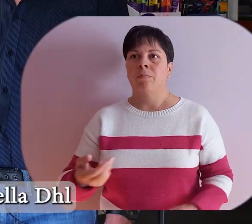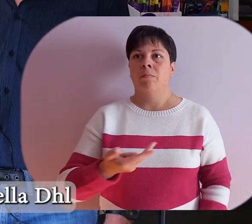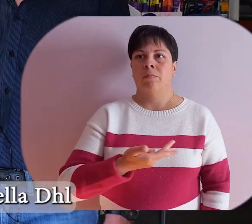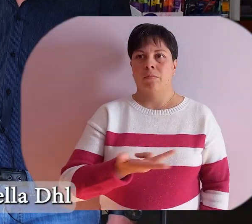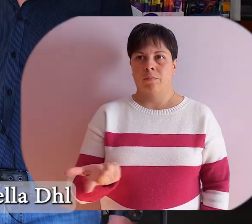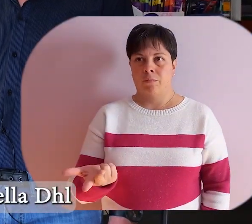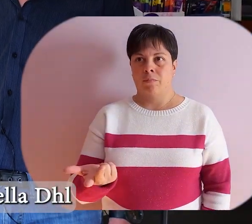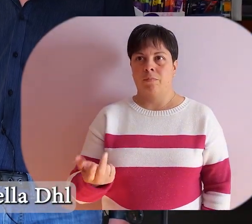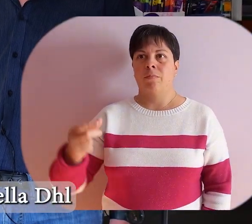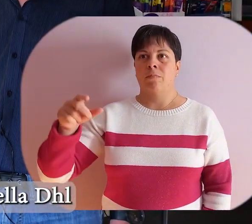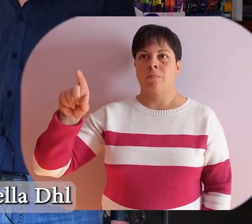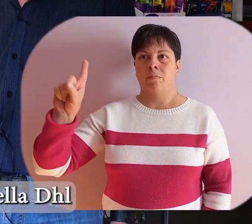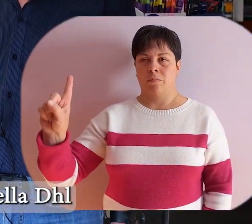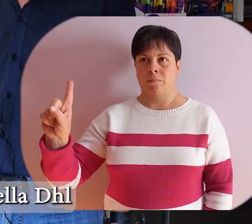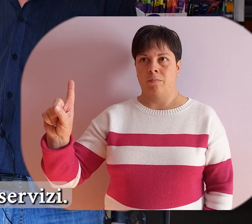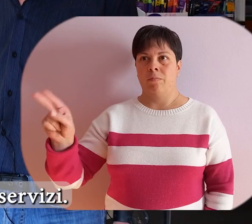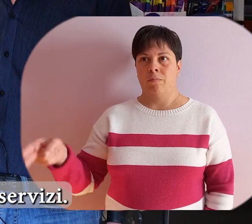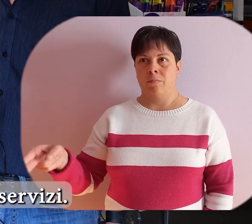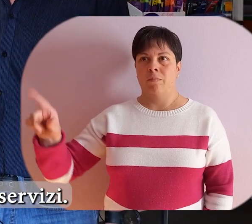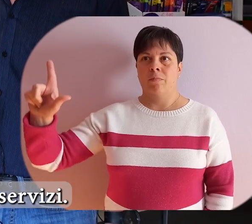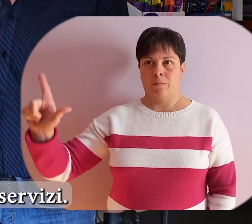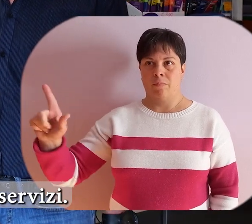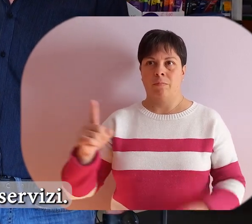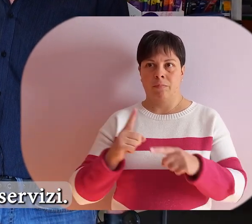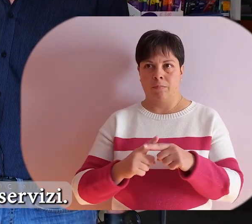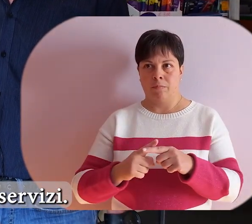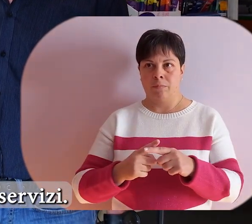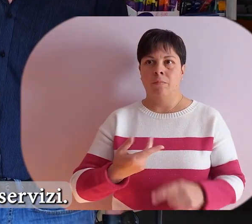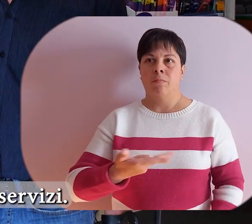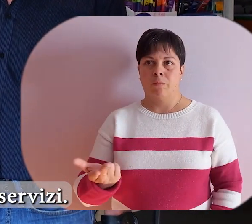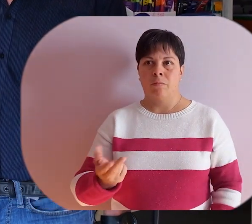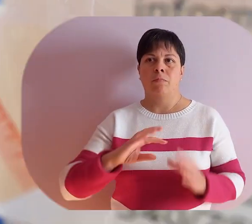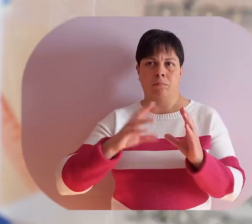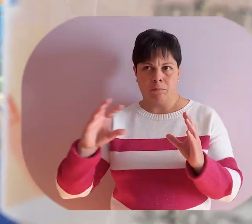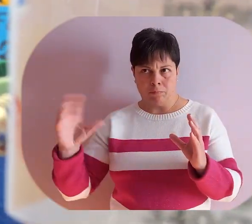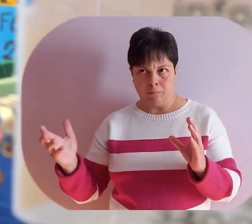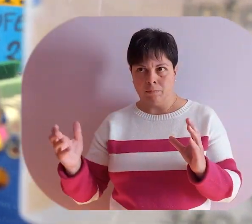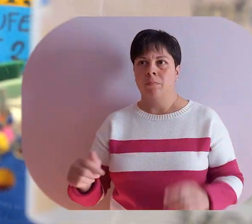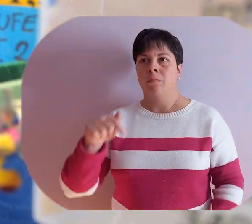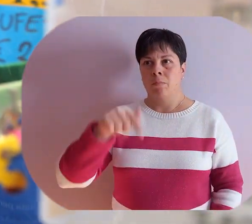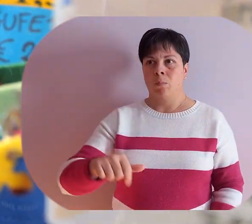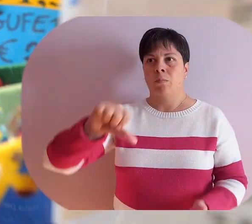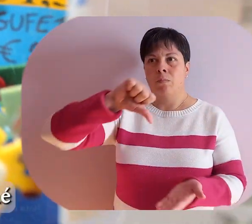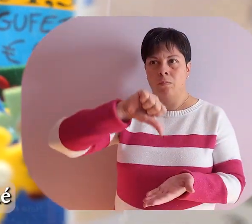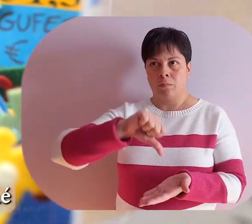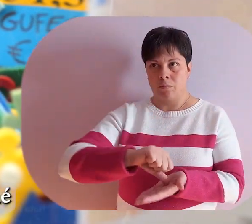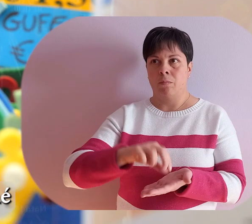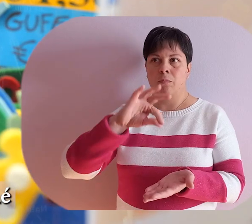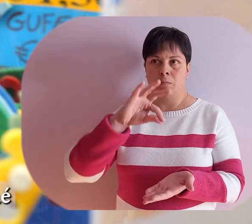siamo anche il service point della DHL e offriamo tanti diversificati servizi. È oltresì un punto